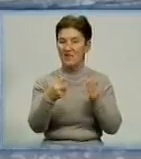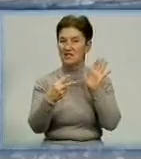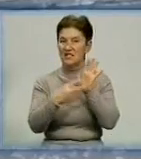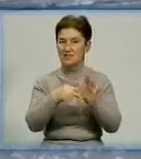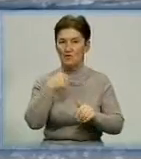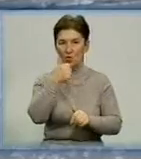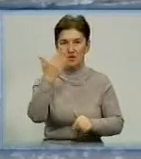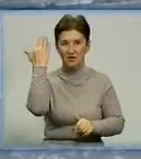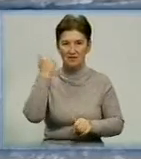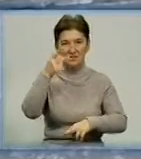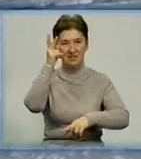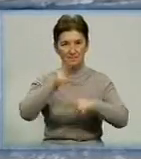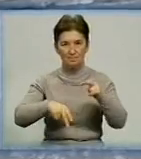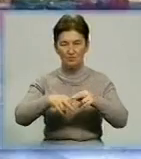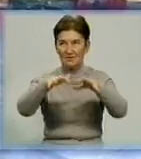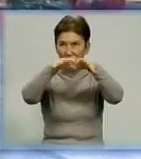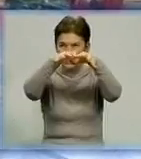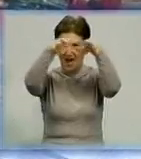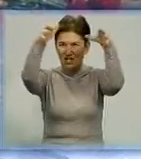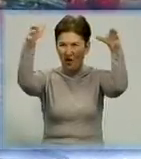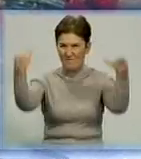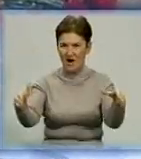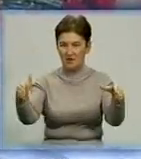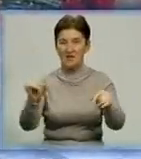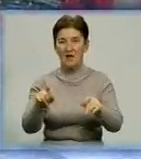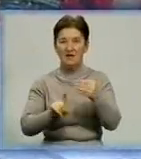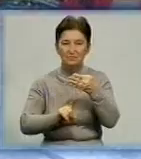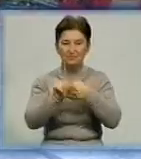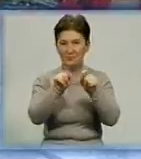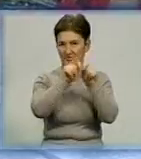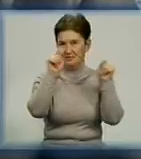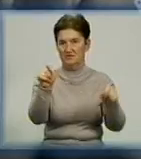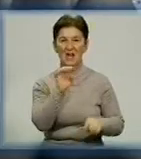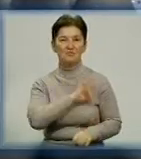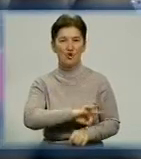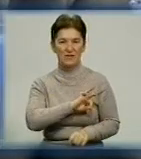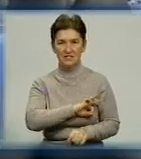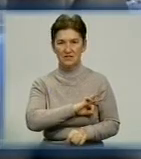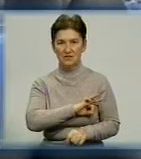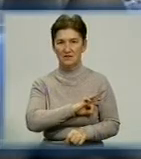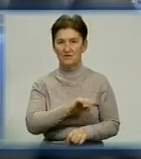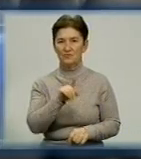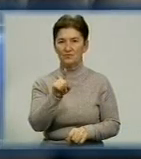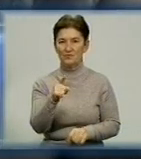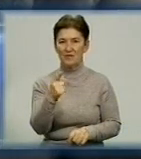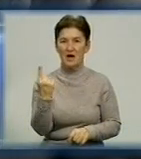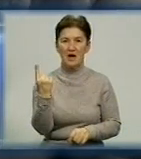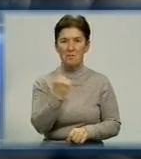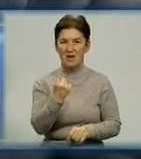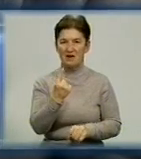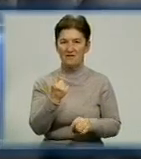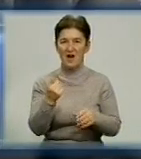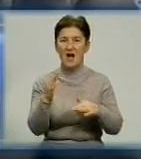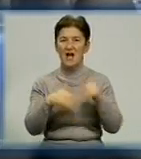завершили зведення саркофагу над атомною станцією і ввели його в експлуатацію. Я категорія першої категорії, інвалід,